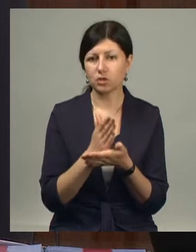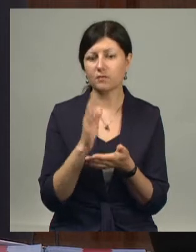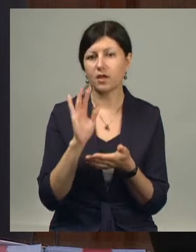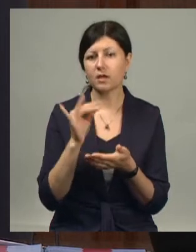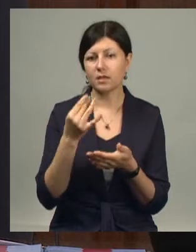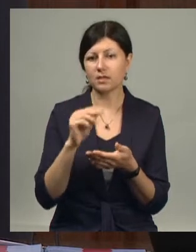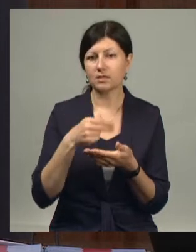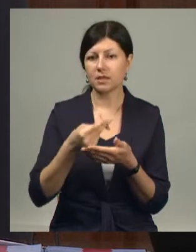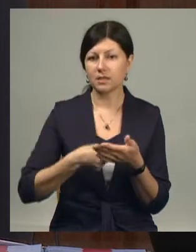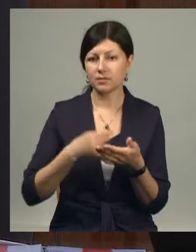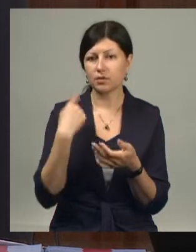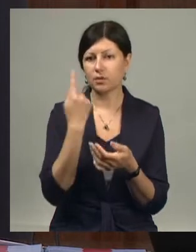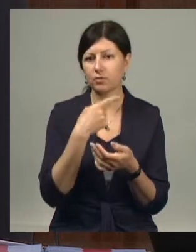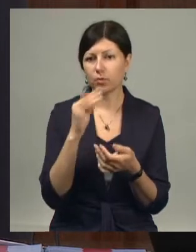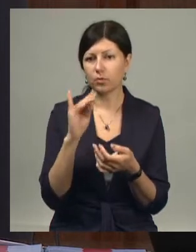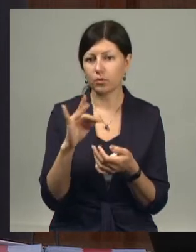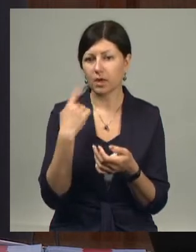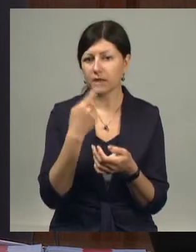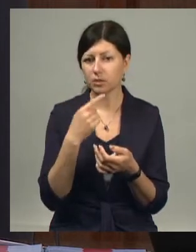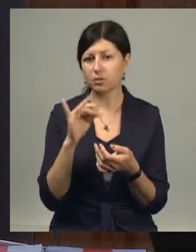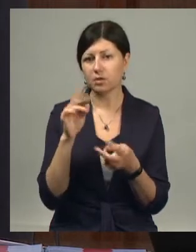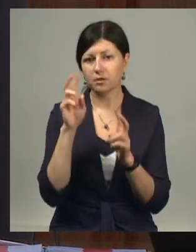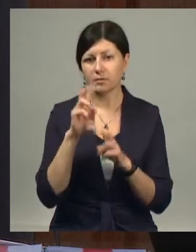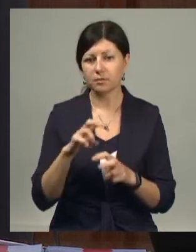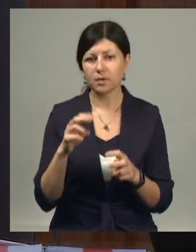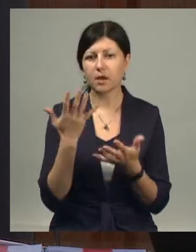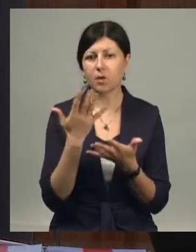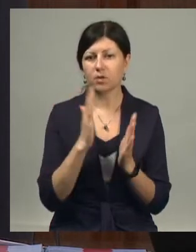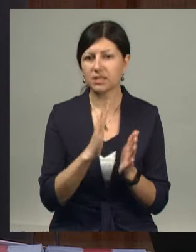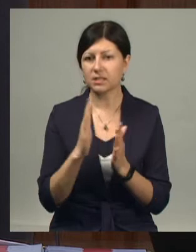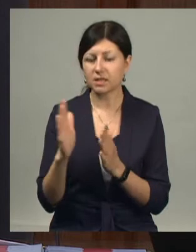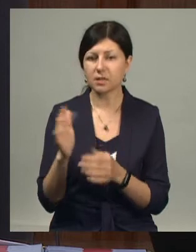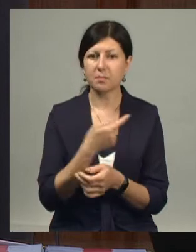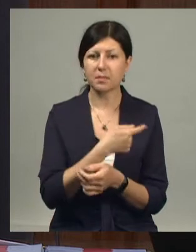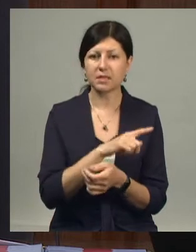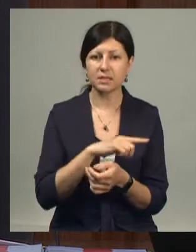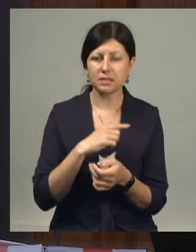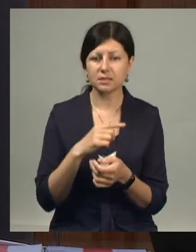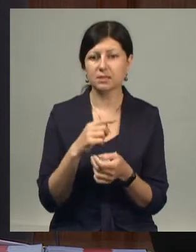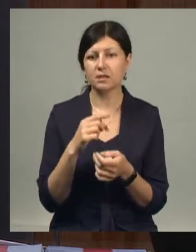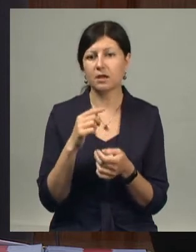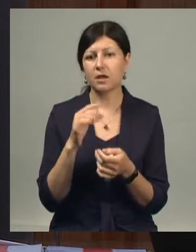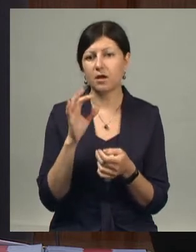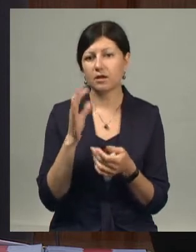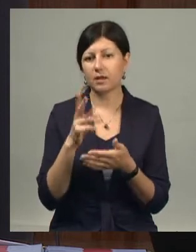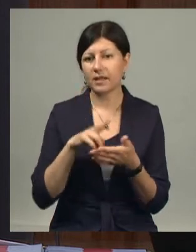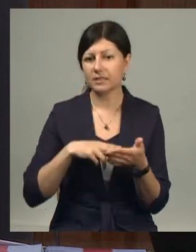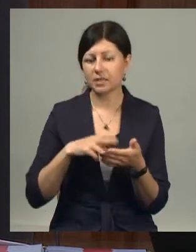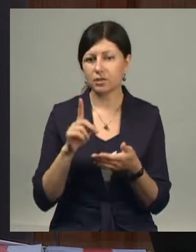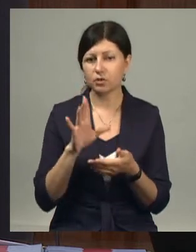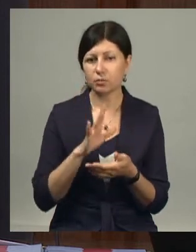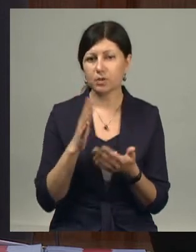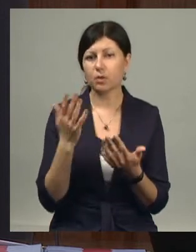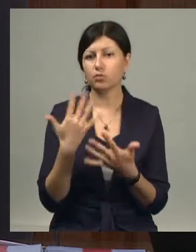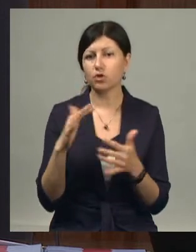юридическое лицо, провести мониторинг технического состояния, медицинского состояния, отлицензировать уже